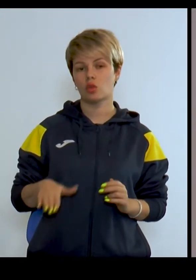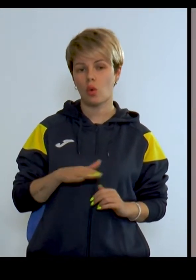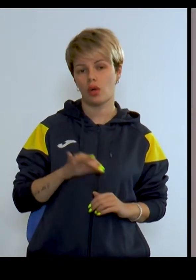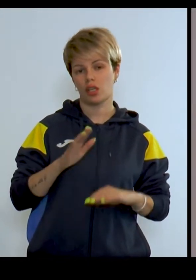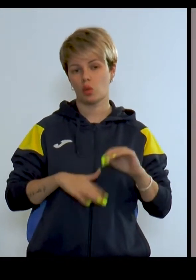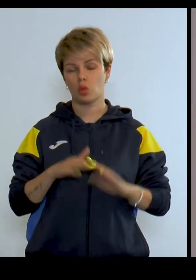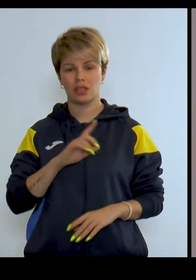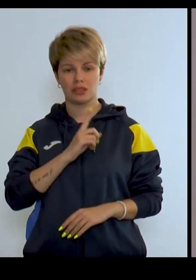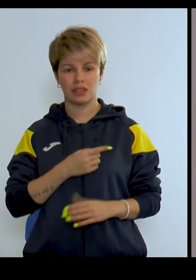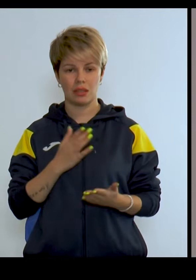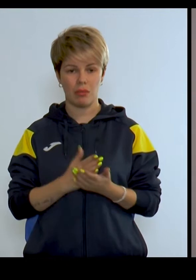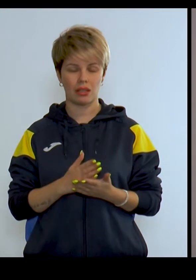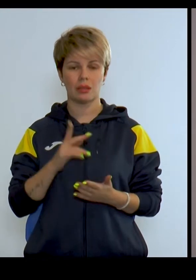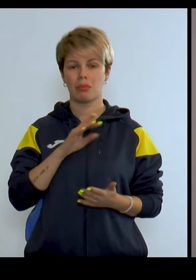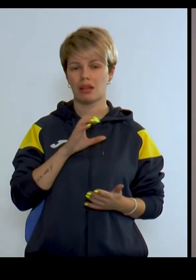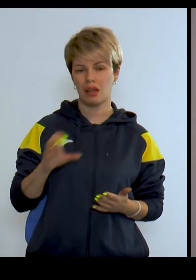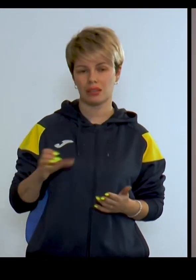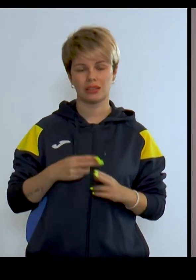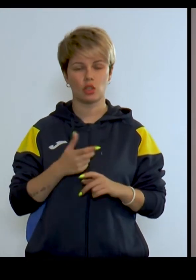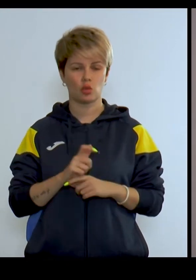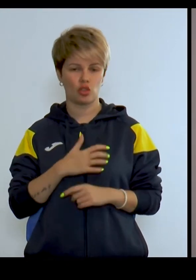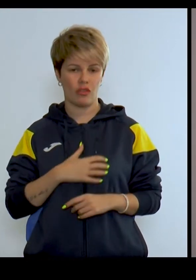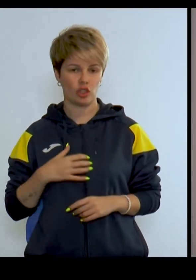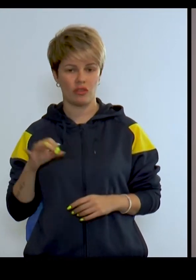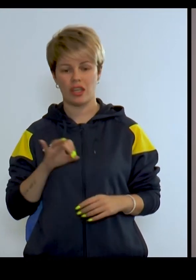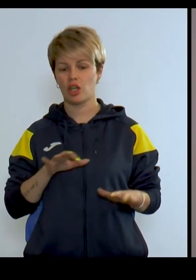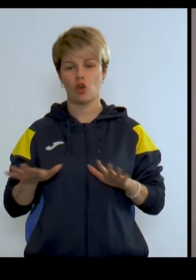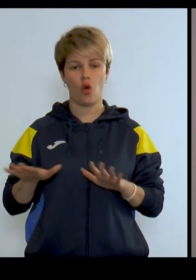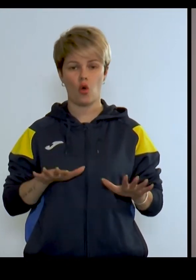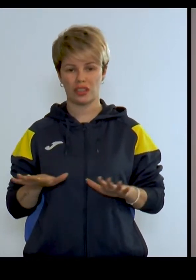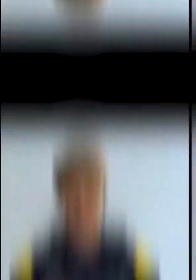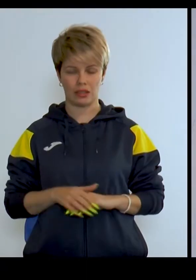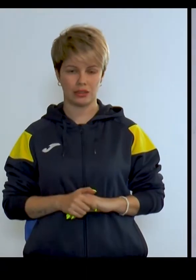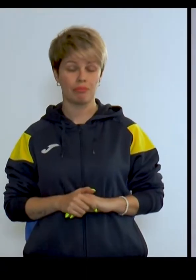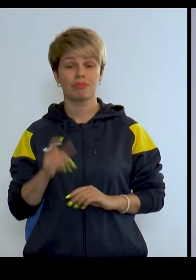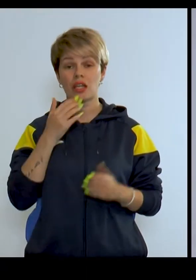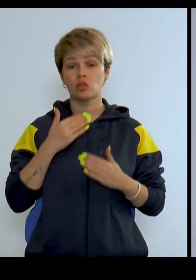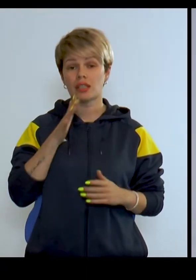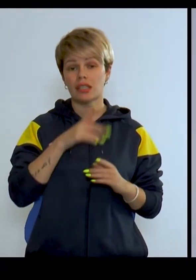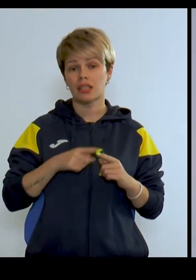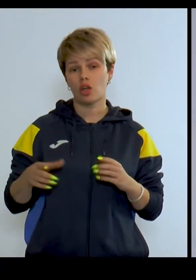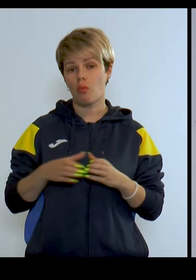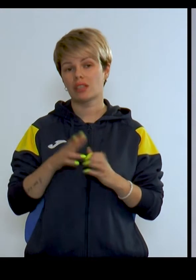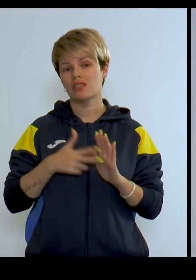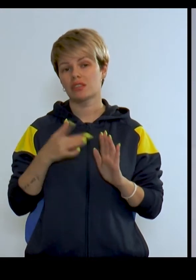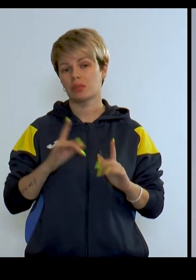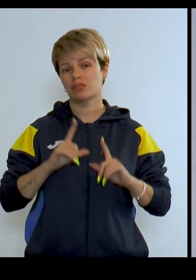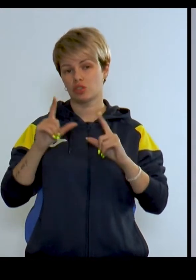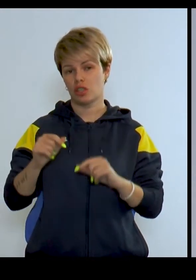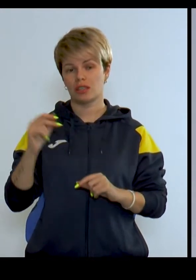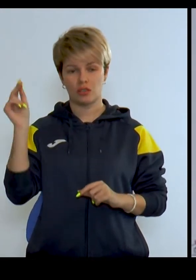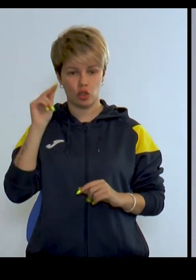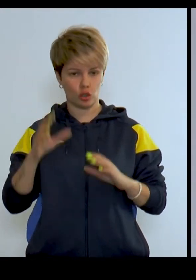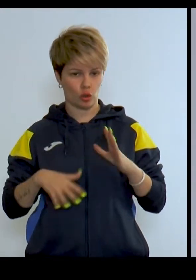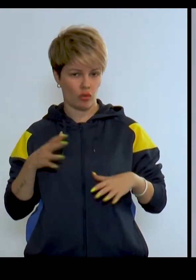ноги, руки сильні мати Прес, спина, це все дуже важливо і координація звісно За останній рік команда вісім разів